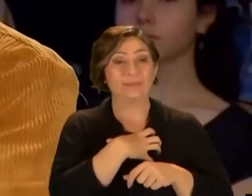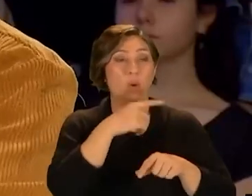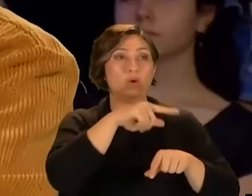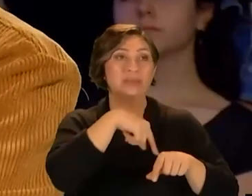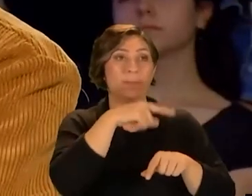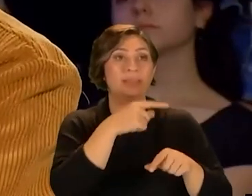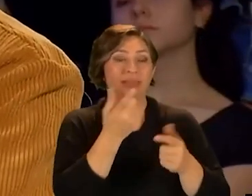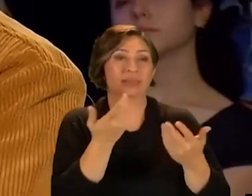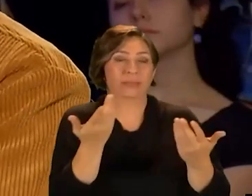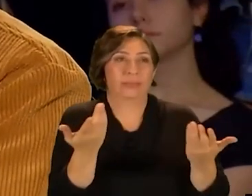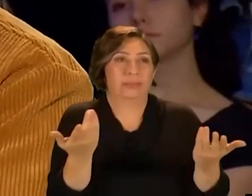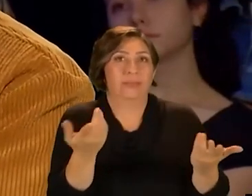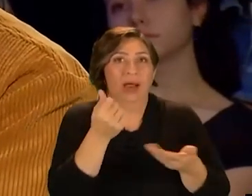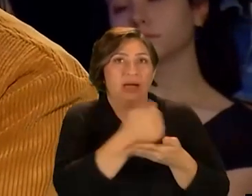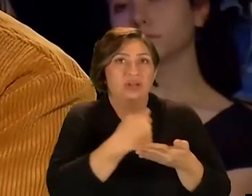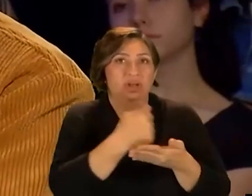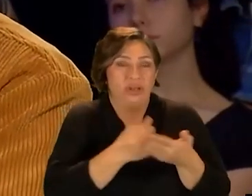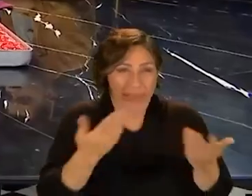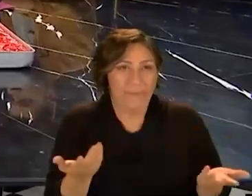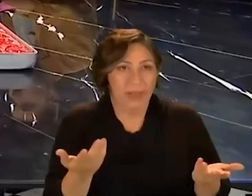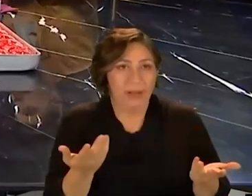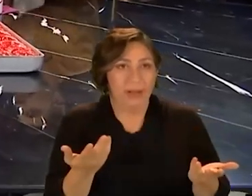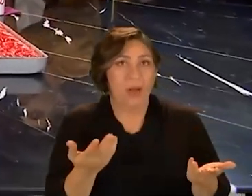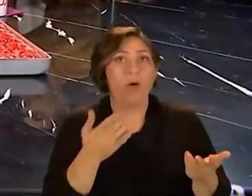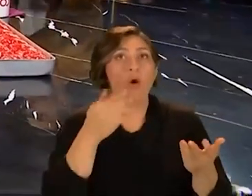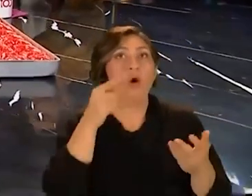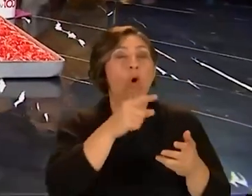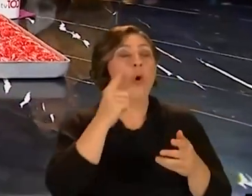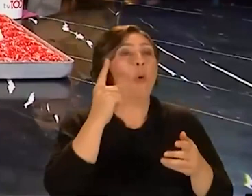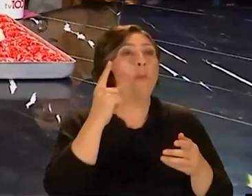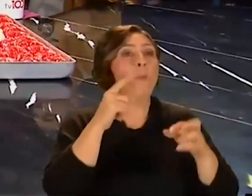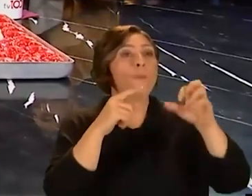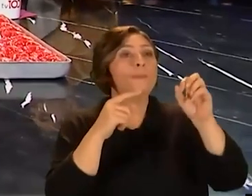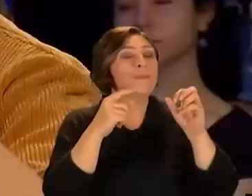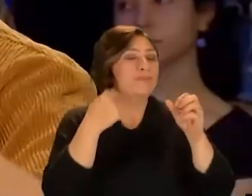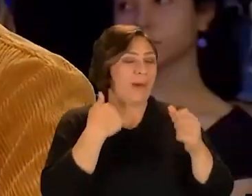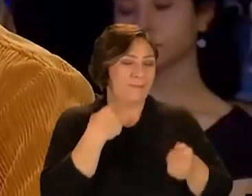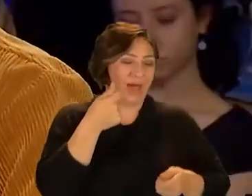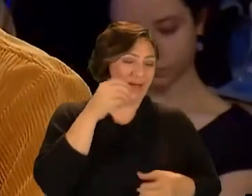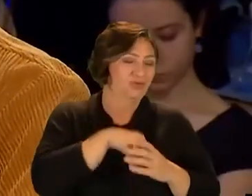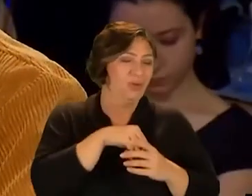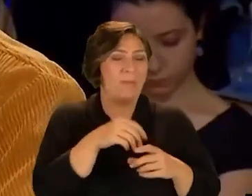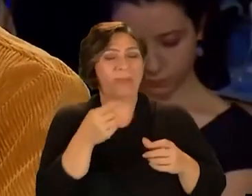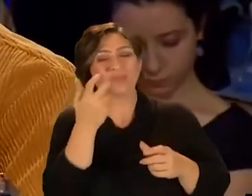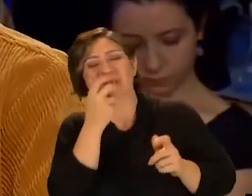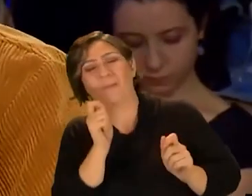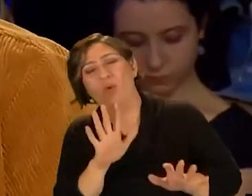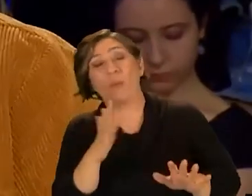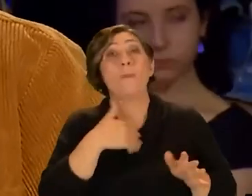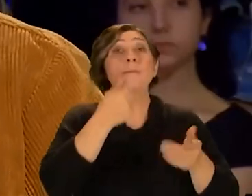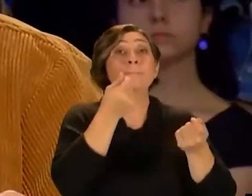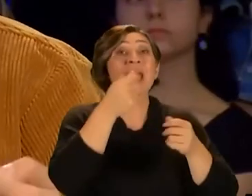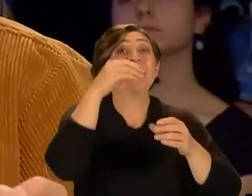işte o zaman tabii ki de para kazanacağız tabii ki de yani o popülizmi yapmıyorum yani ben para için müzik yapmıyorum